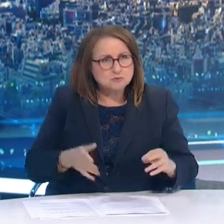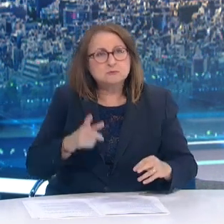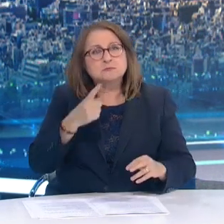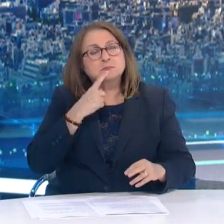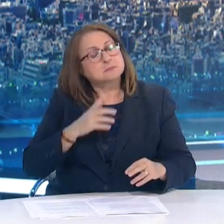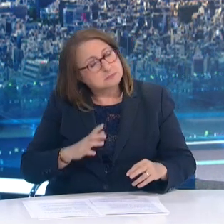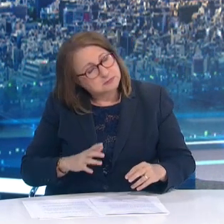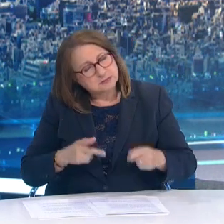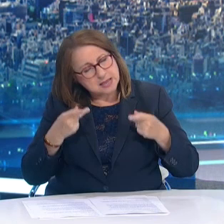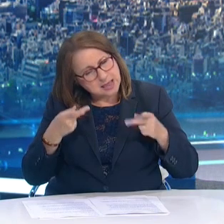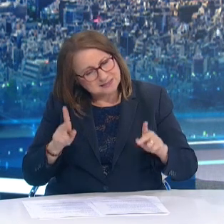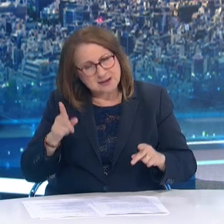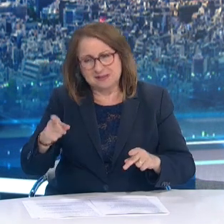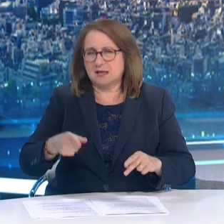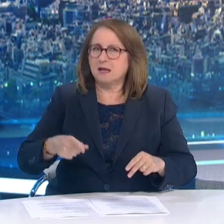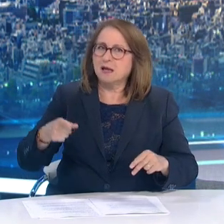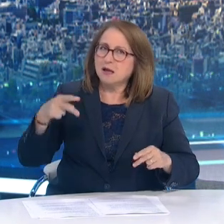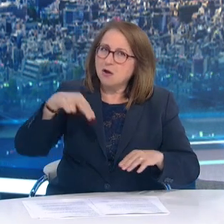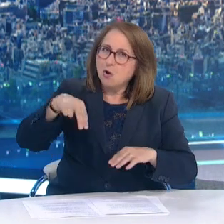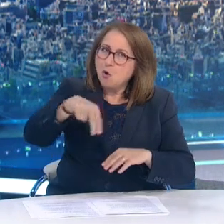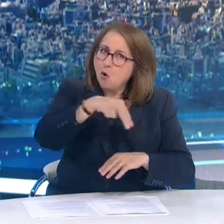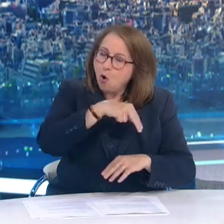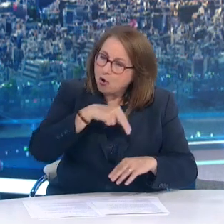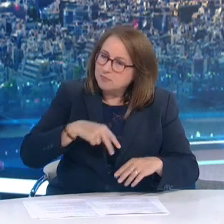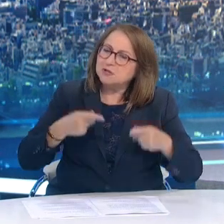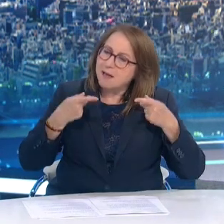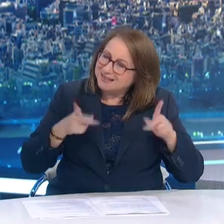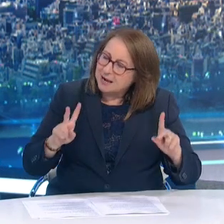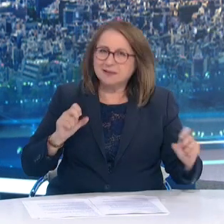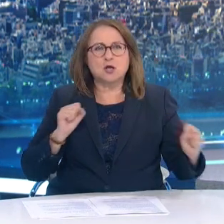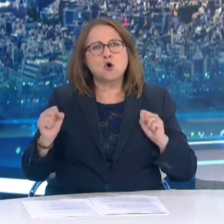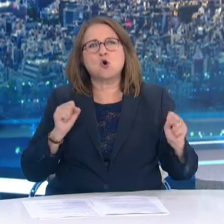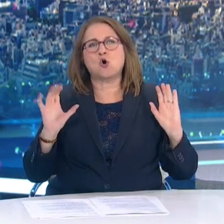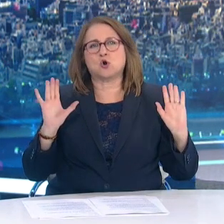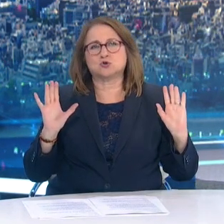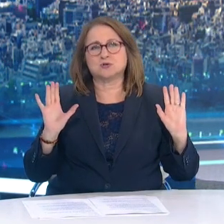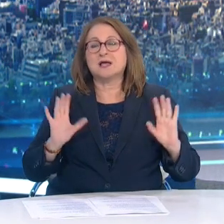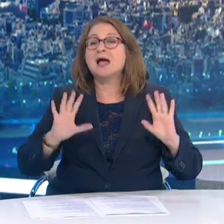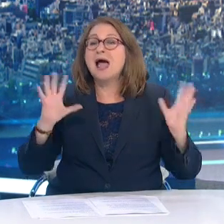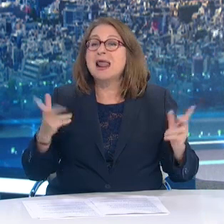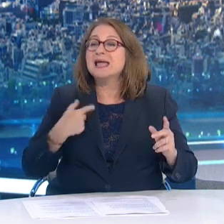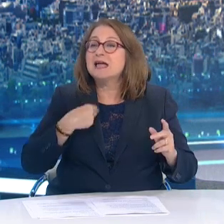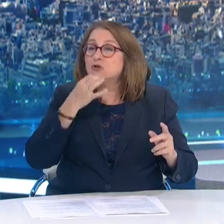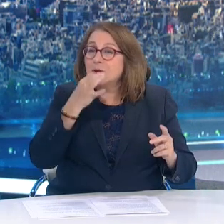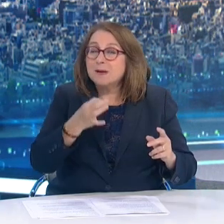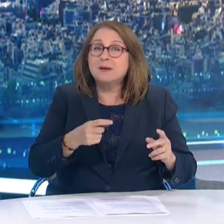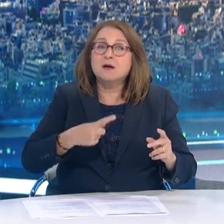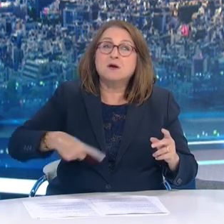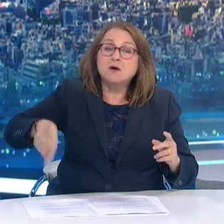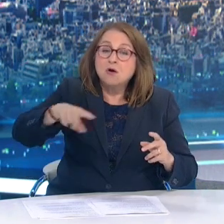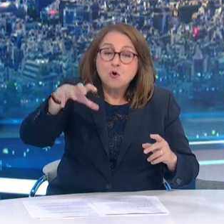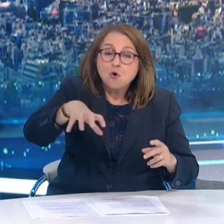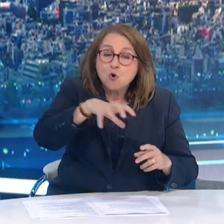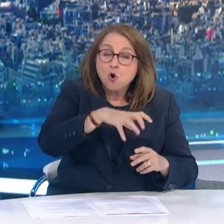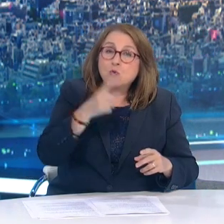και θα επιτρέπεται ο χωρός Άλλωστε αυτός είναι και ο λόγος για τον οποίο προβλέπεται χαμηλότερη μέγιστη πληρότητα για τους χώρους